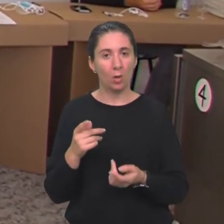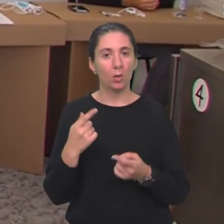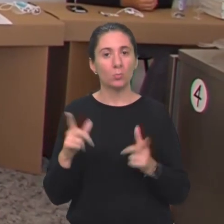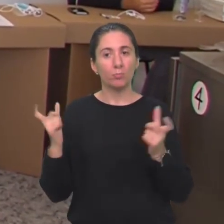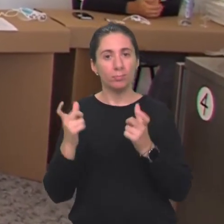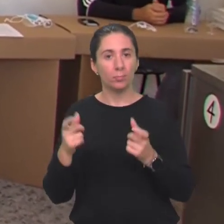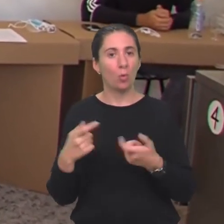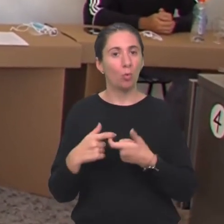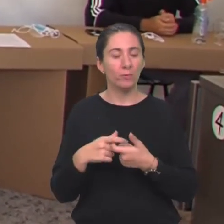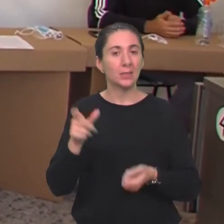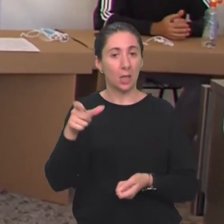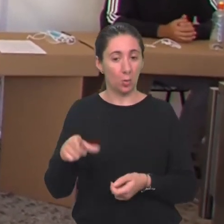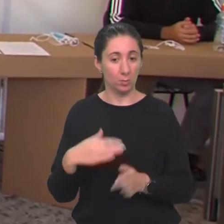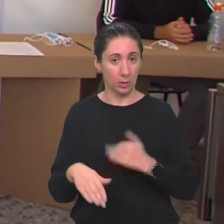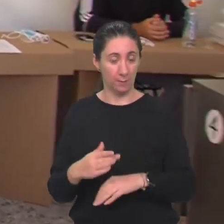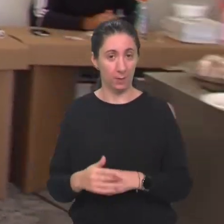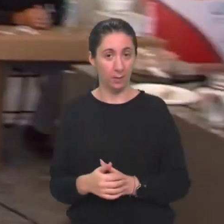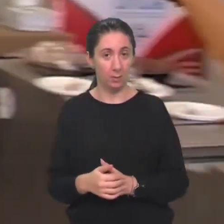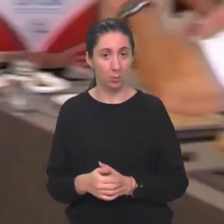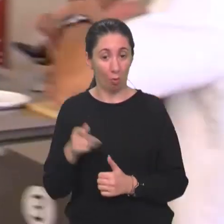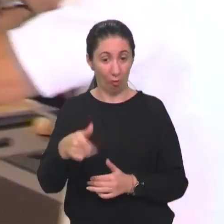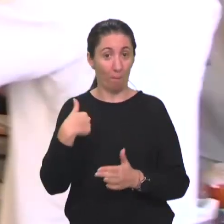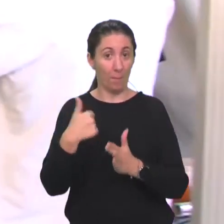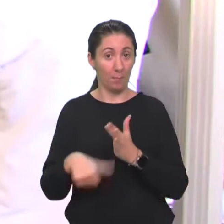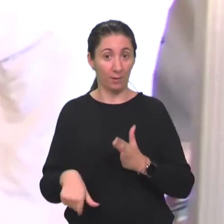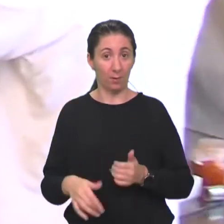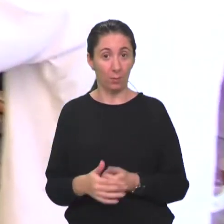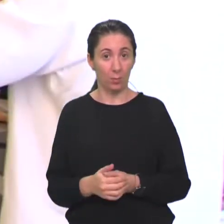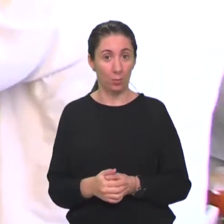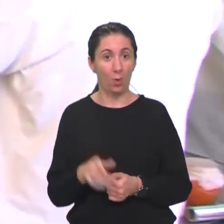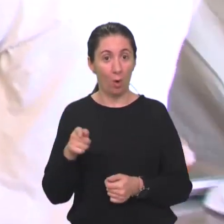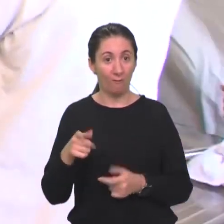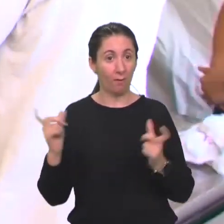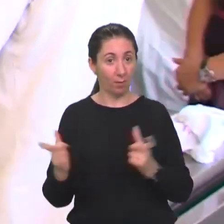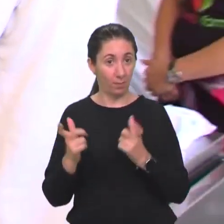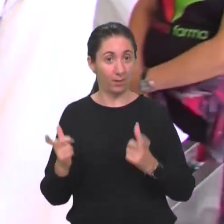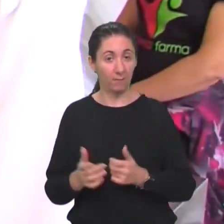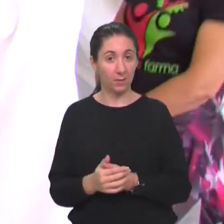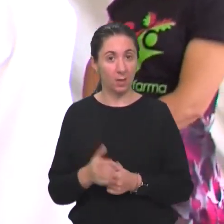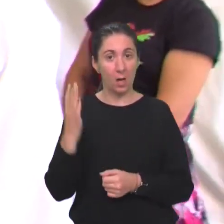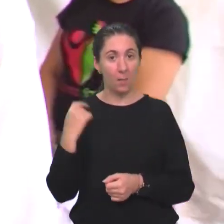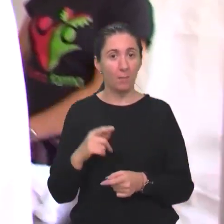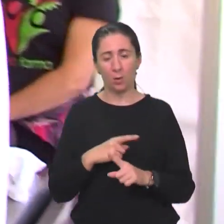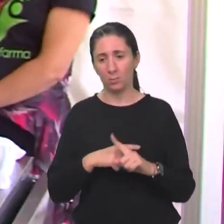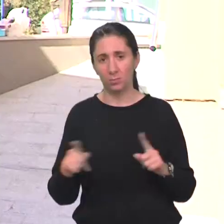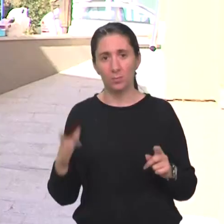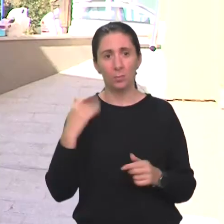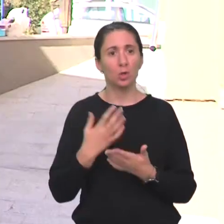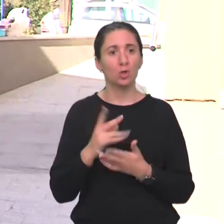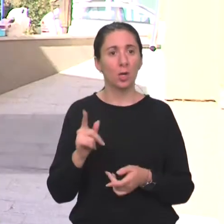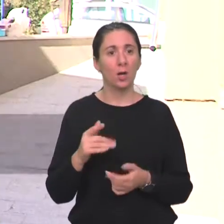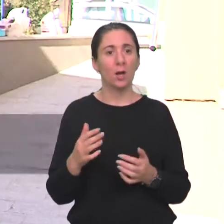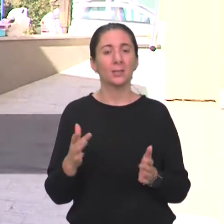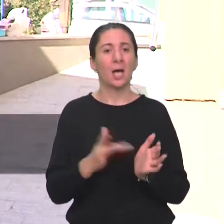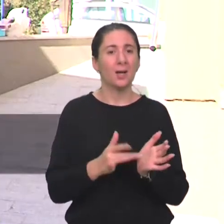manifestaciji vezano za osobe s invaliditetom? Ovo mi je prvi put ovakva manifestacija, bilo je tu sve, znači, bio sam žiriju za